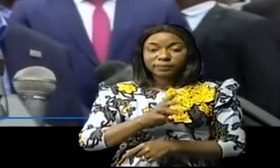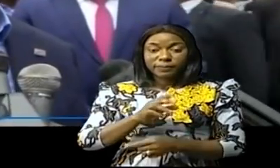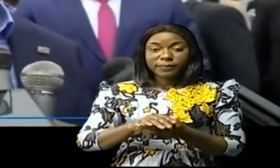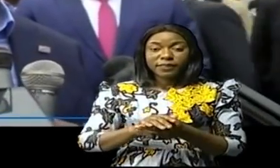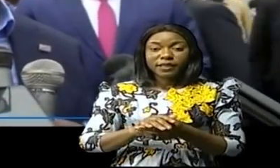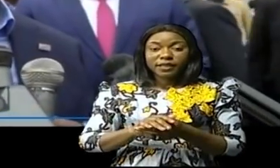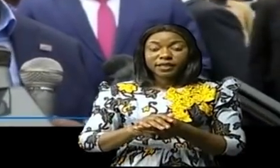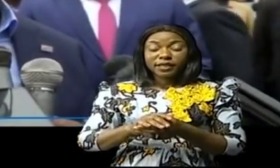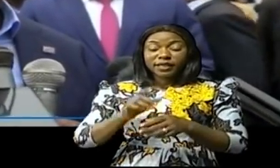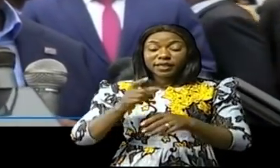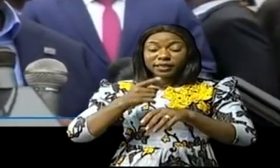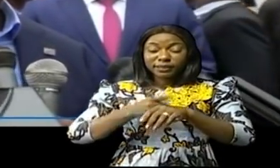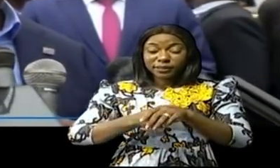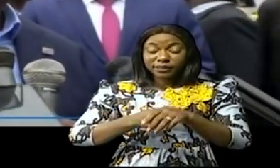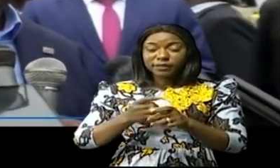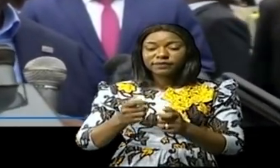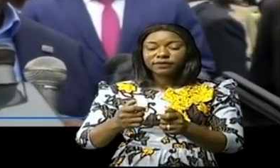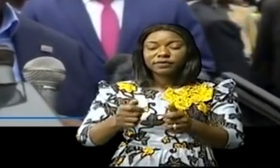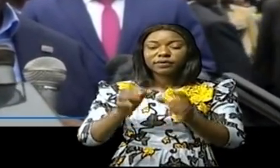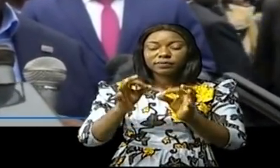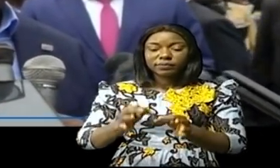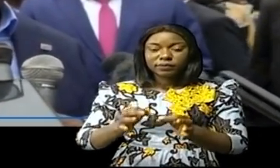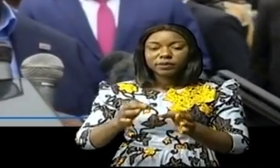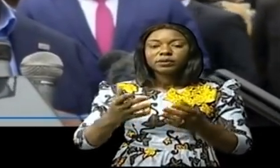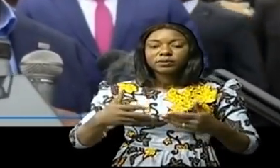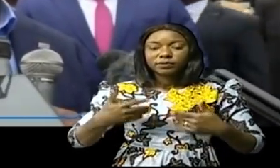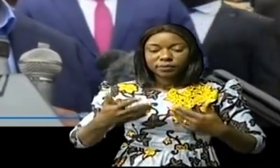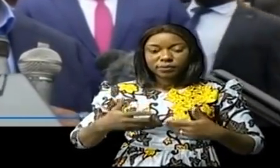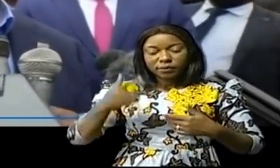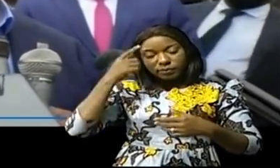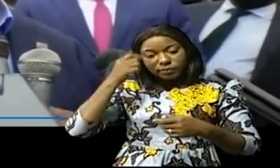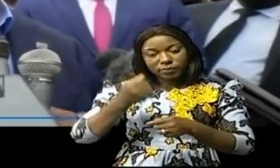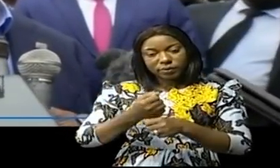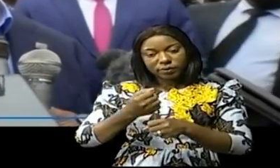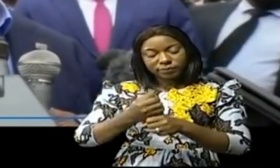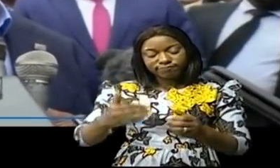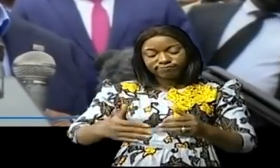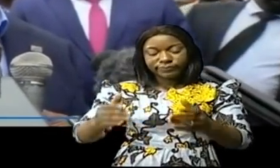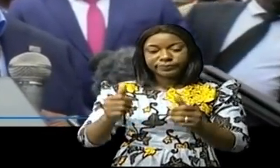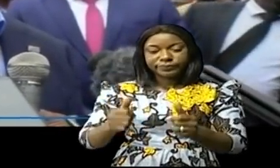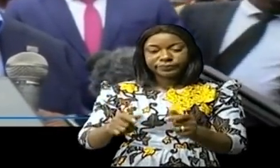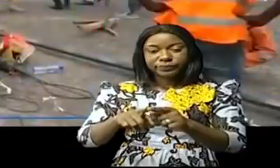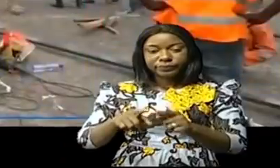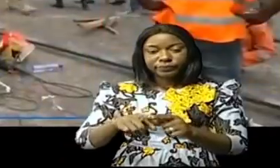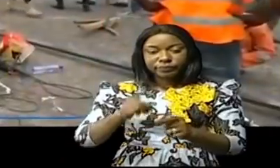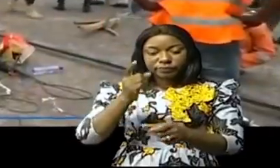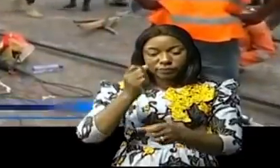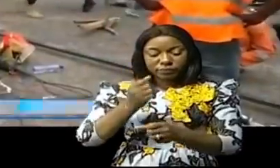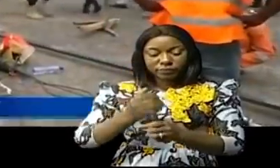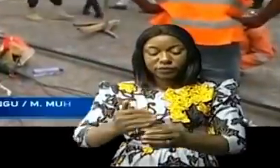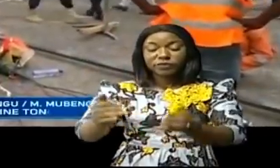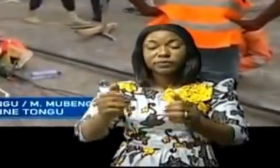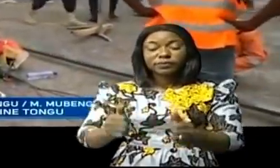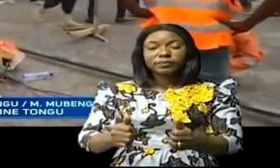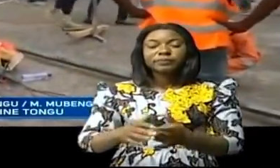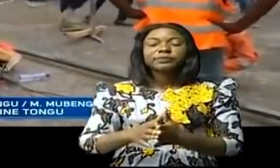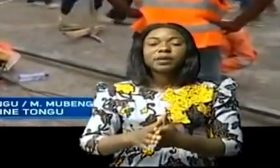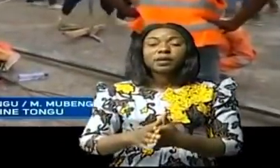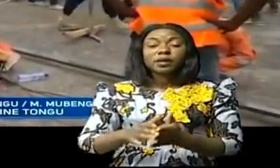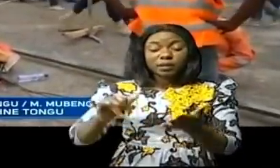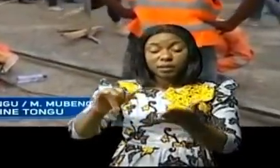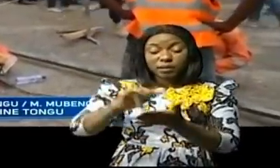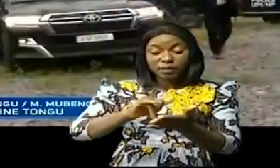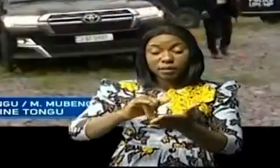délais restent contraignants mais nous sommes satisfaits de voir que tous les chronogrammes sont faits et que nous sommes dans une bonne évolution. Hormis ces sites d'Indolo,